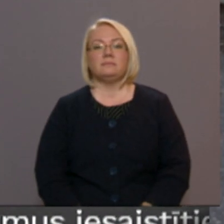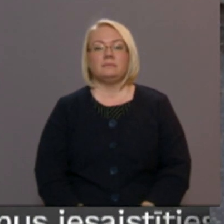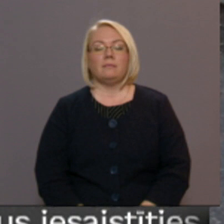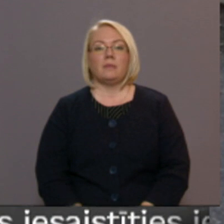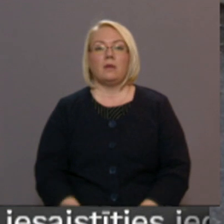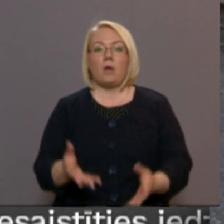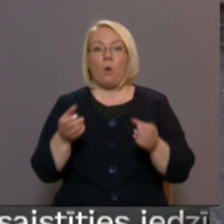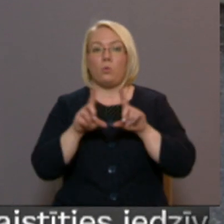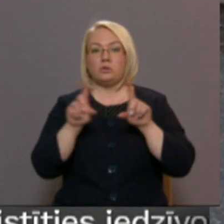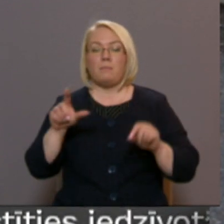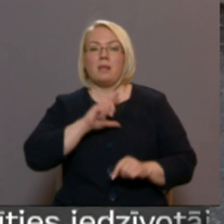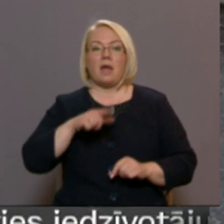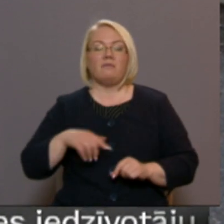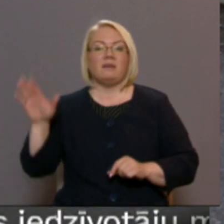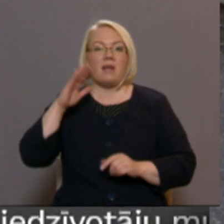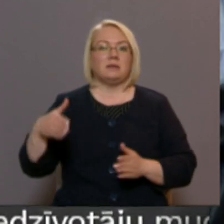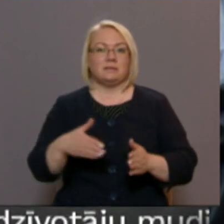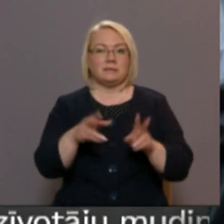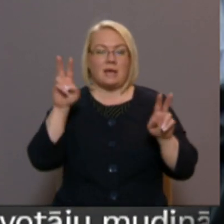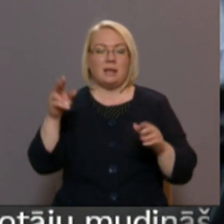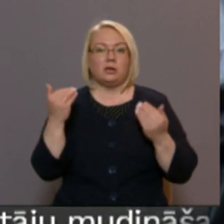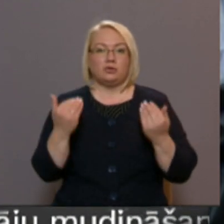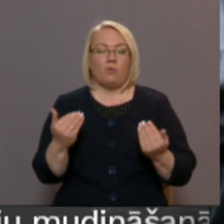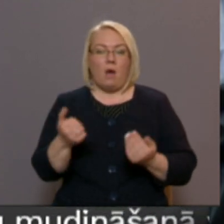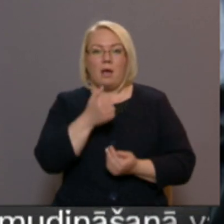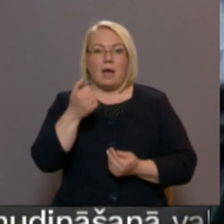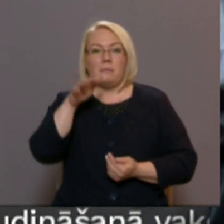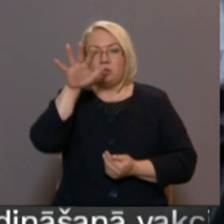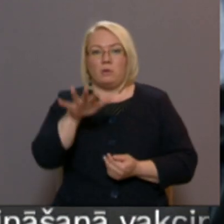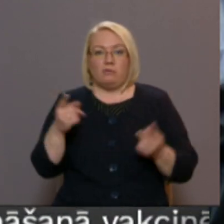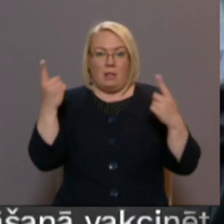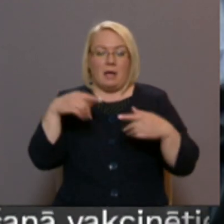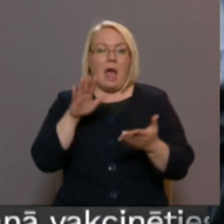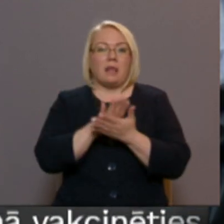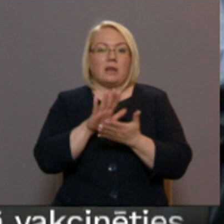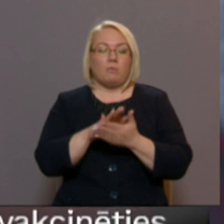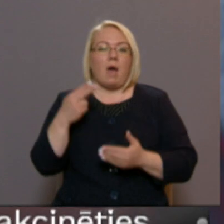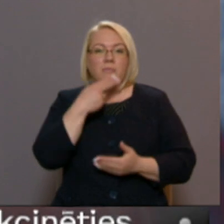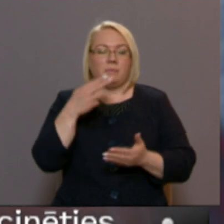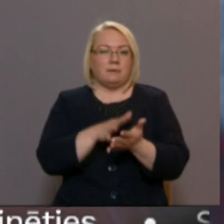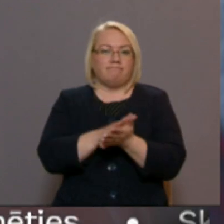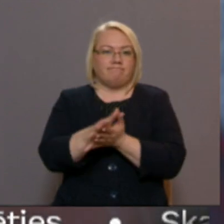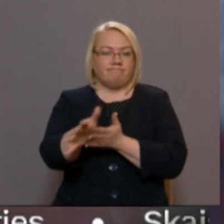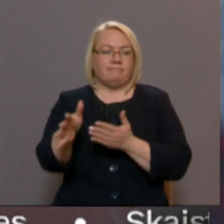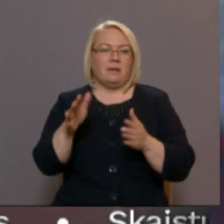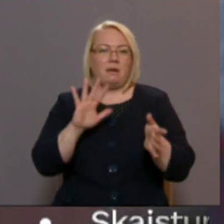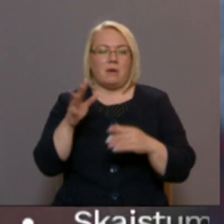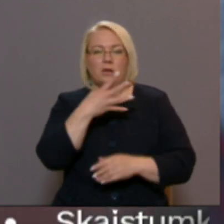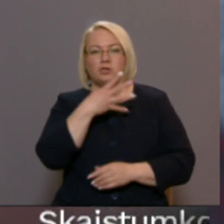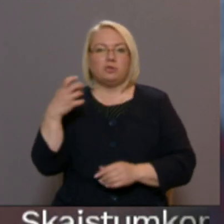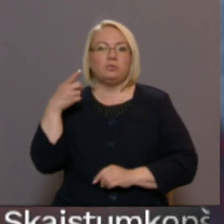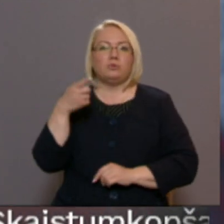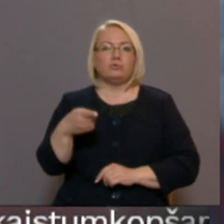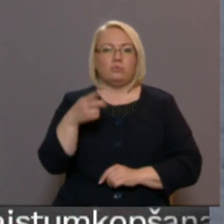Uzņēmums Latvijas valsts ceļi šogad vien piecu mēnešu laikā atkrituma apsaimniekošana iztērēja vairāk nekā 400